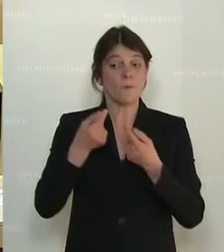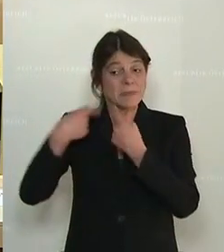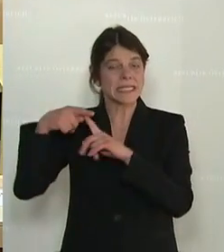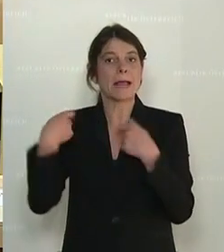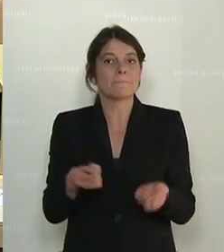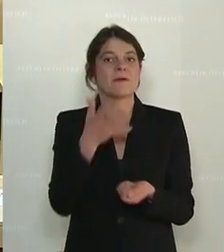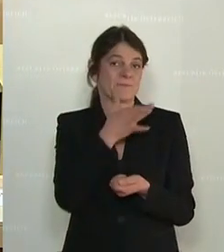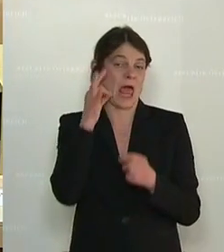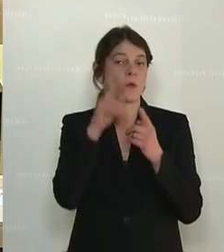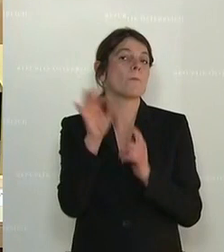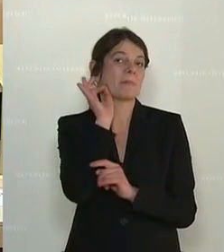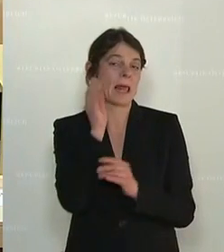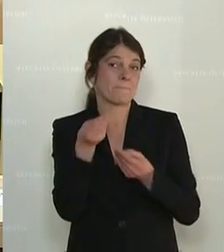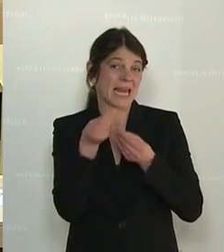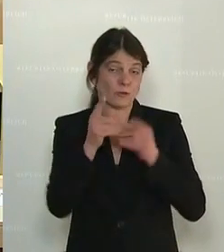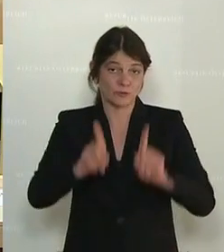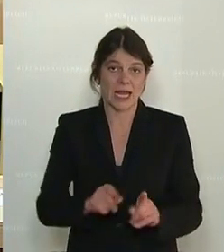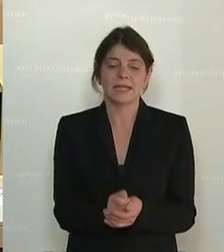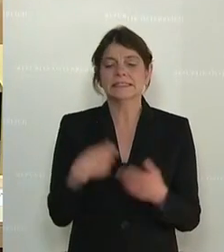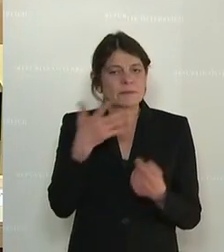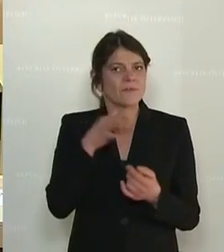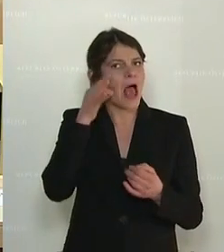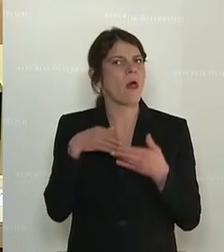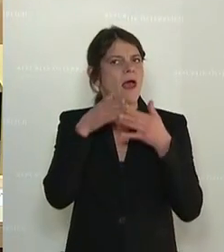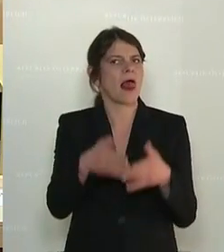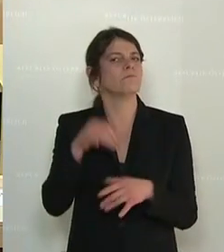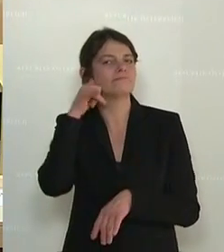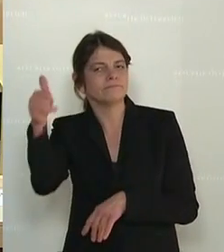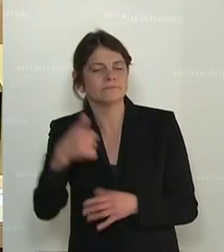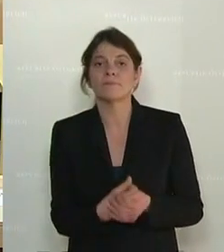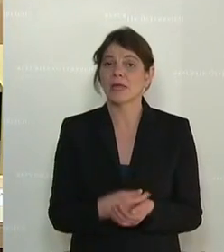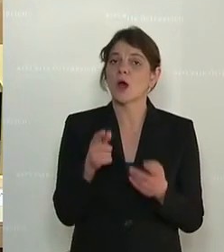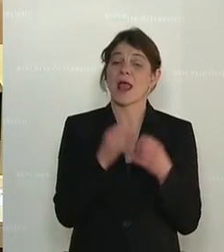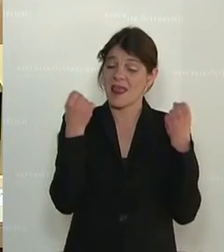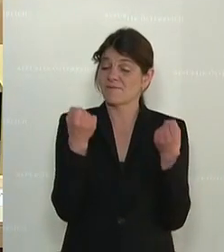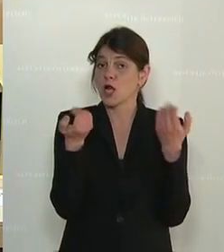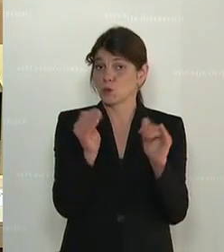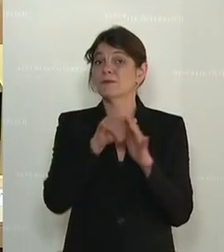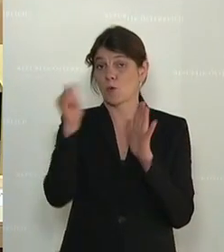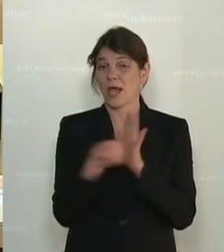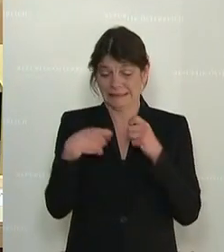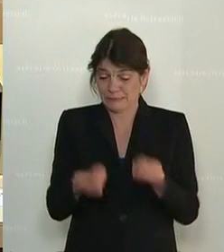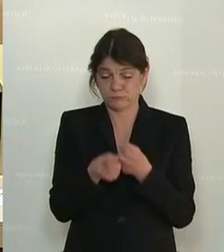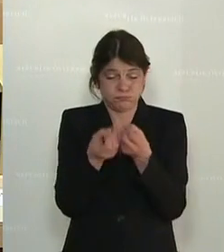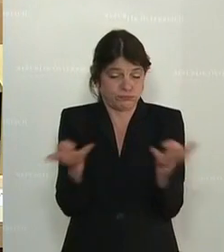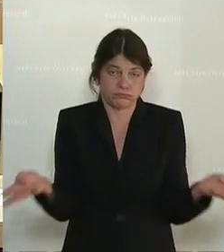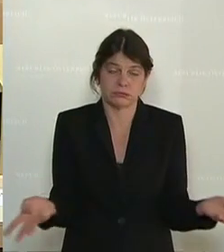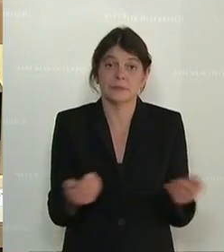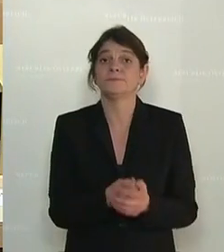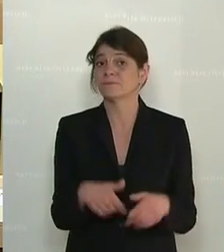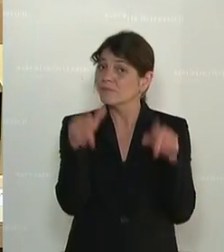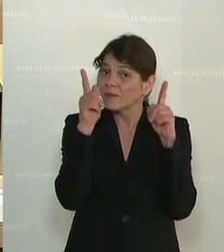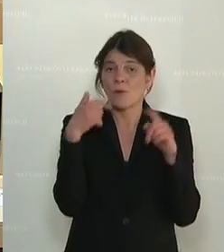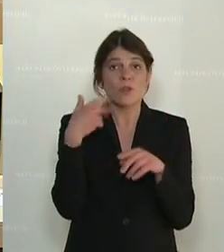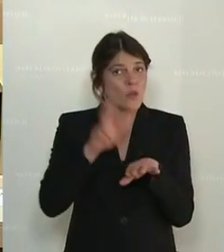gibt es Frauen und Mädchenberatungsstellen. Es gibt Frauenhelplines und Gewaltschutzprojekte und vieles mehr. Und einmal